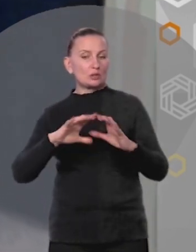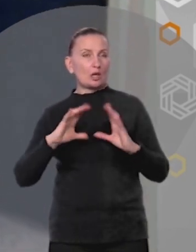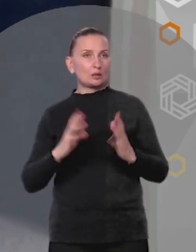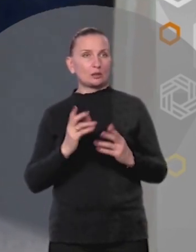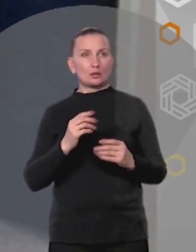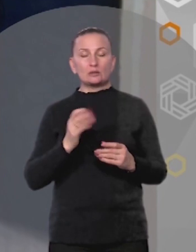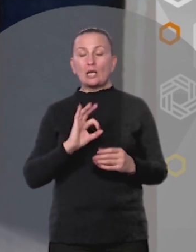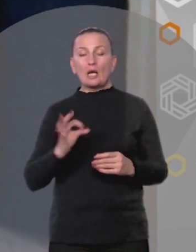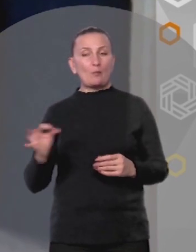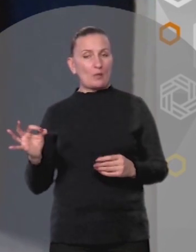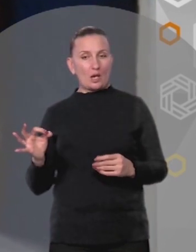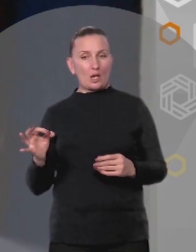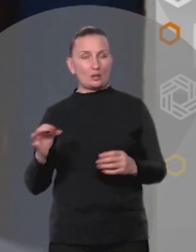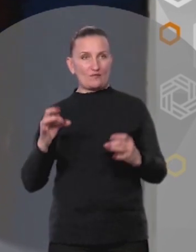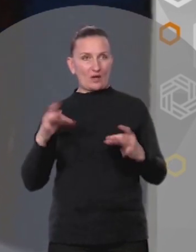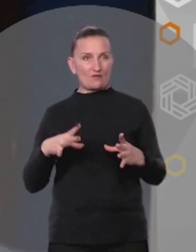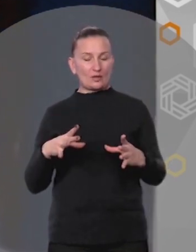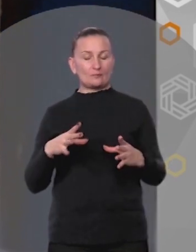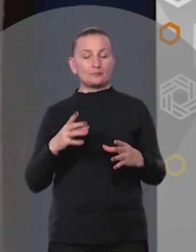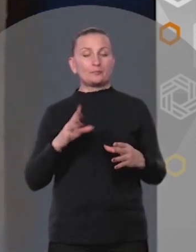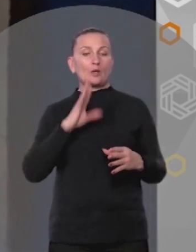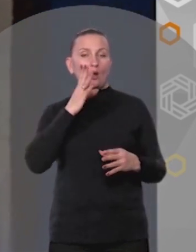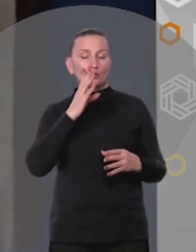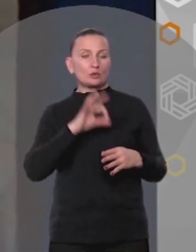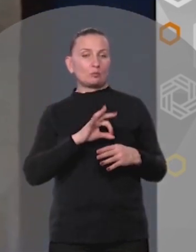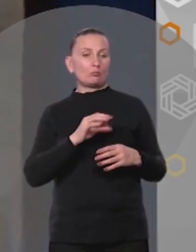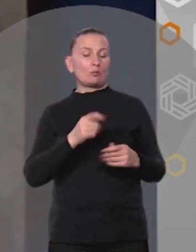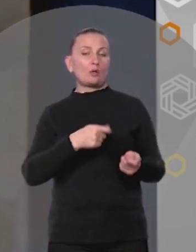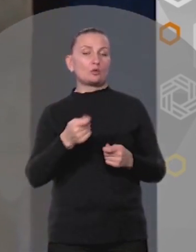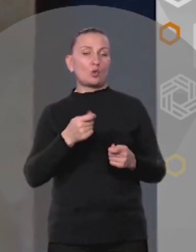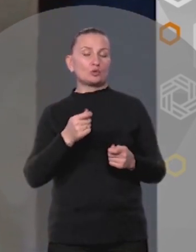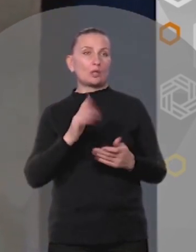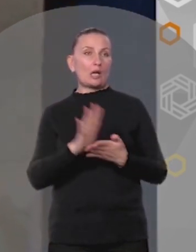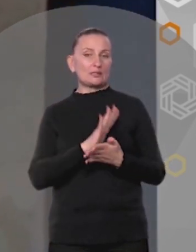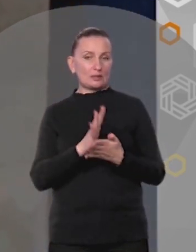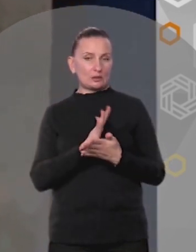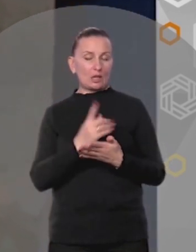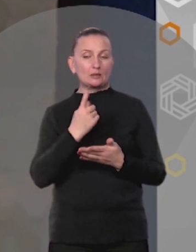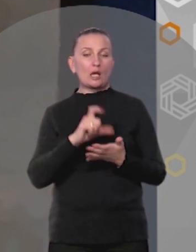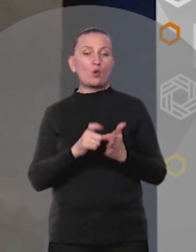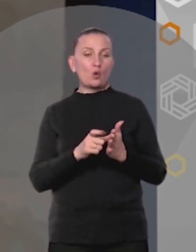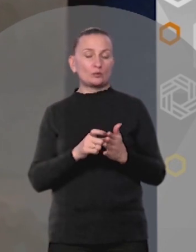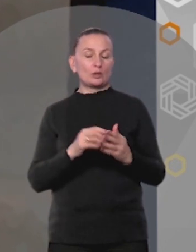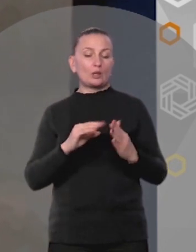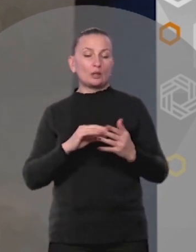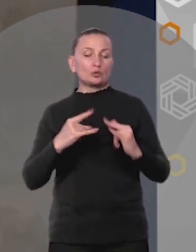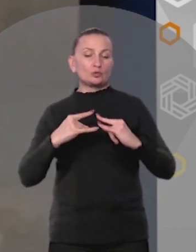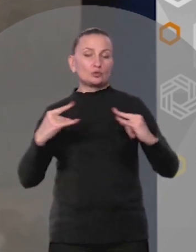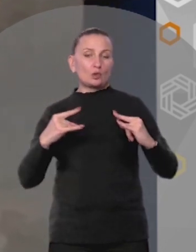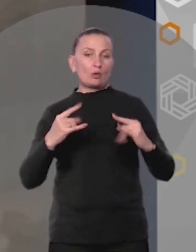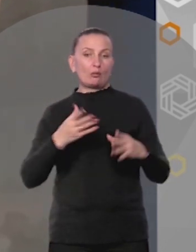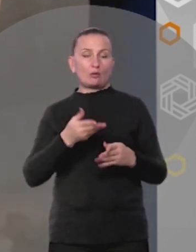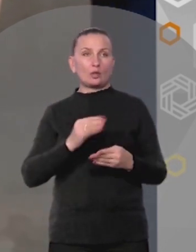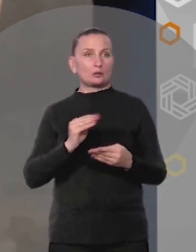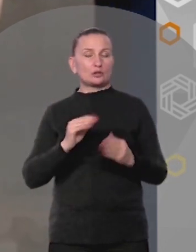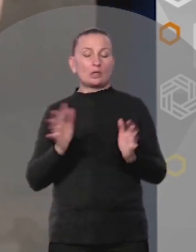За гроши А утром разносят газеты У них одна комната На всех и нет места для письменного стола Ей даже